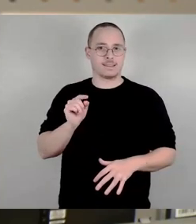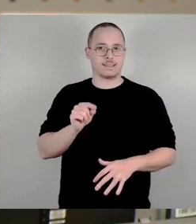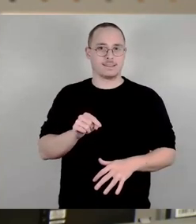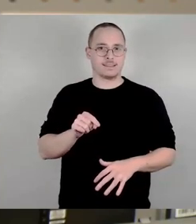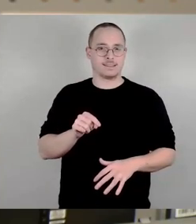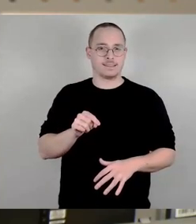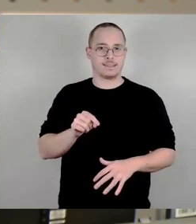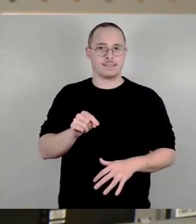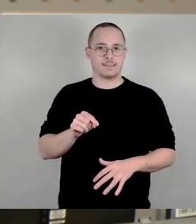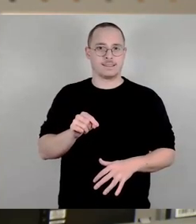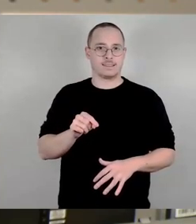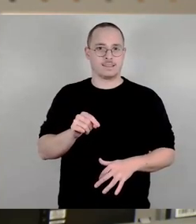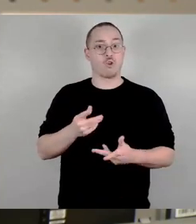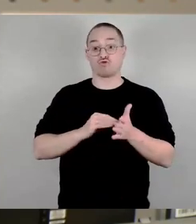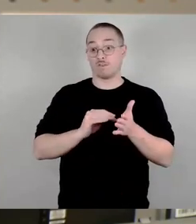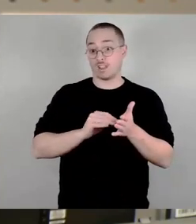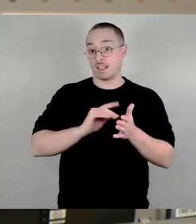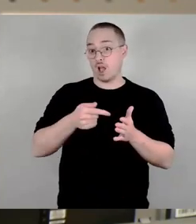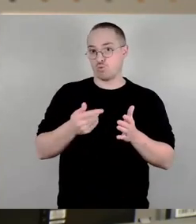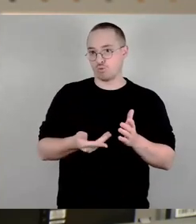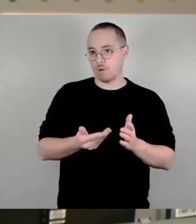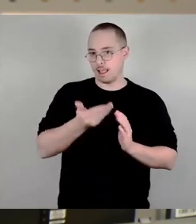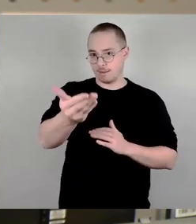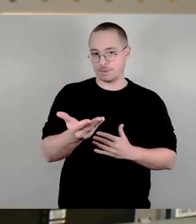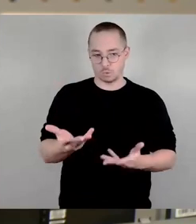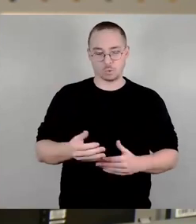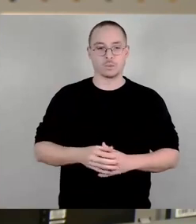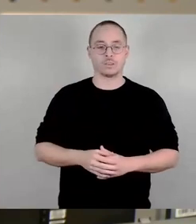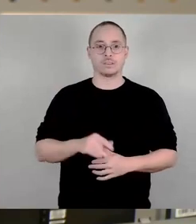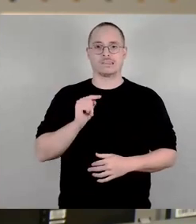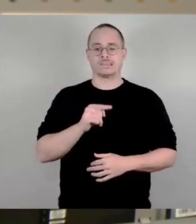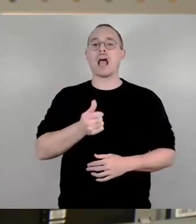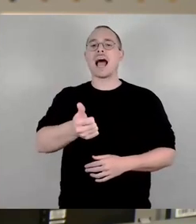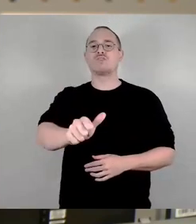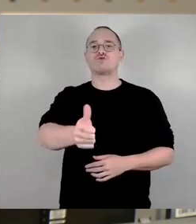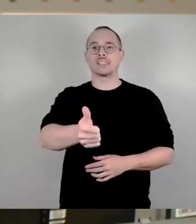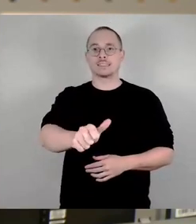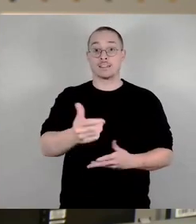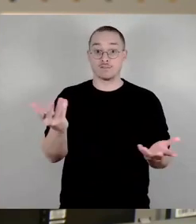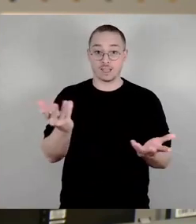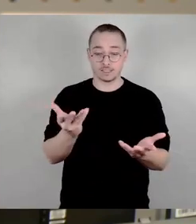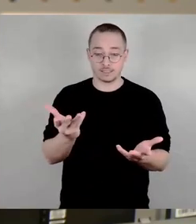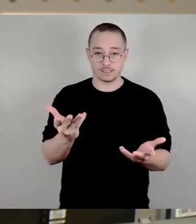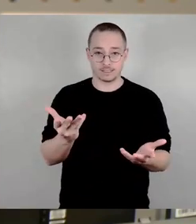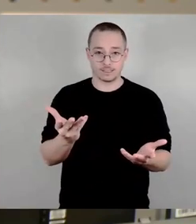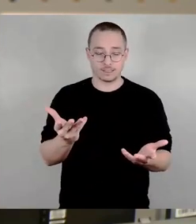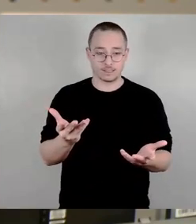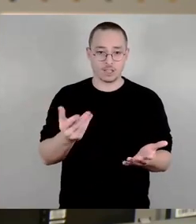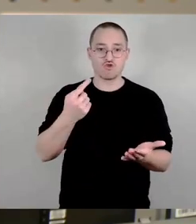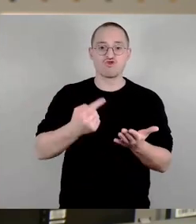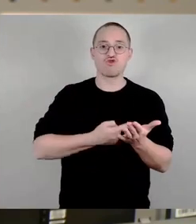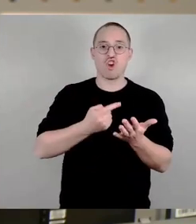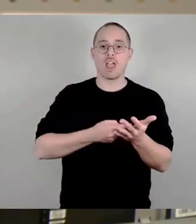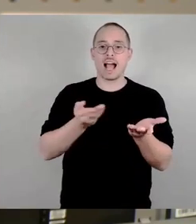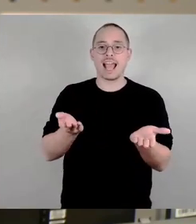und auch noch schriftlich jetzt nochmal nachgereicht. Und da ist sozusagen eingeschätzt, dass der Steuerhebesatz auf